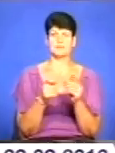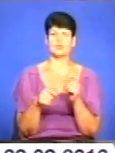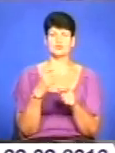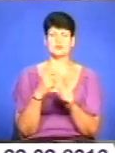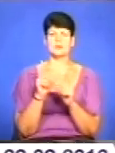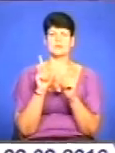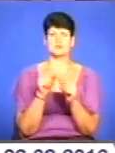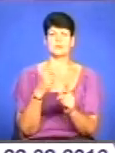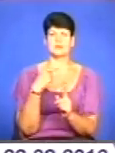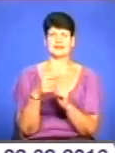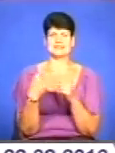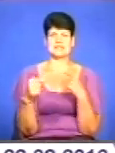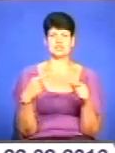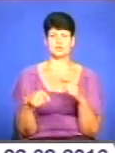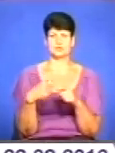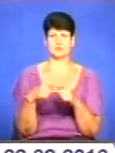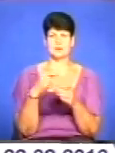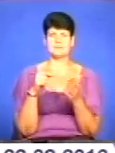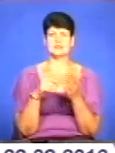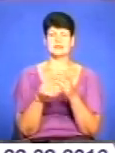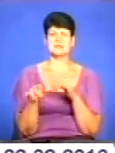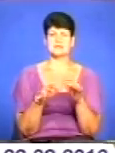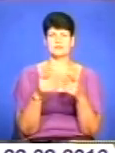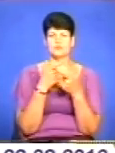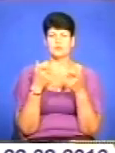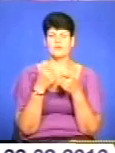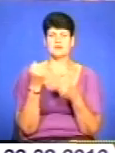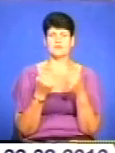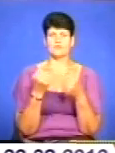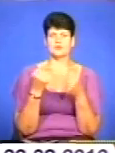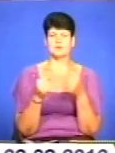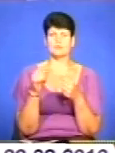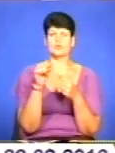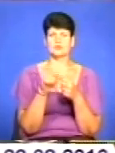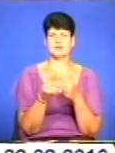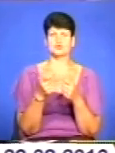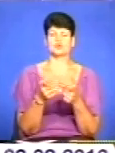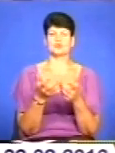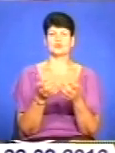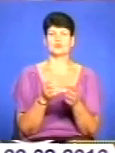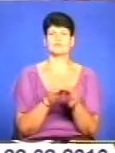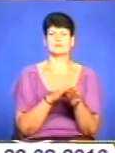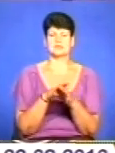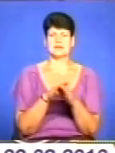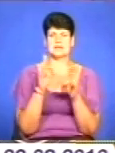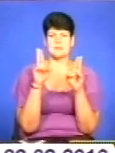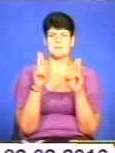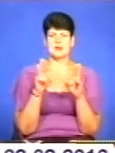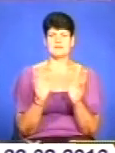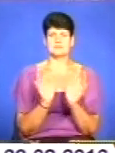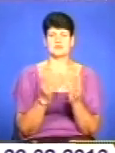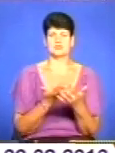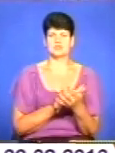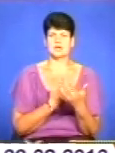перехрест та інші порушення. Мета заходу – інформування водіїв та пішоходів про те, що дотримання правил дорожнього руху зберігає життя та здоров'я тих,